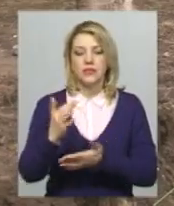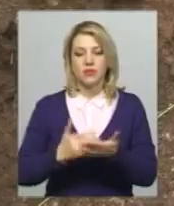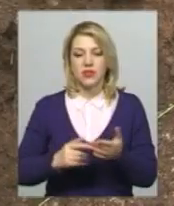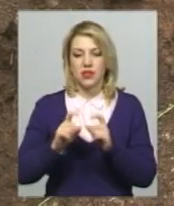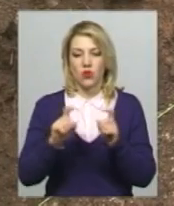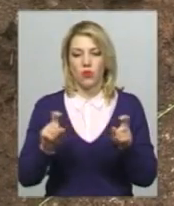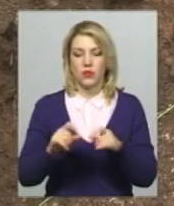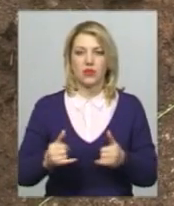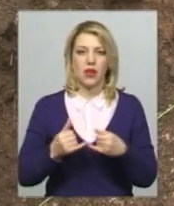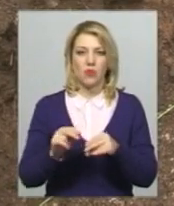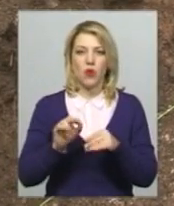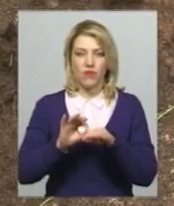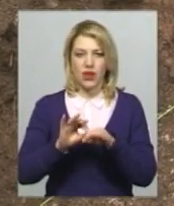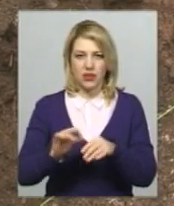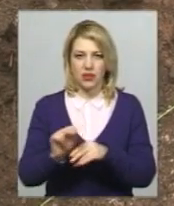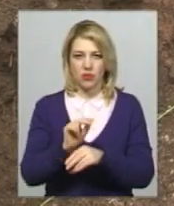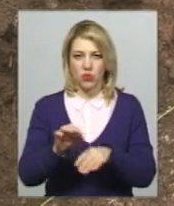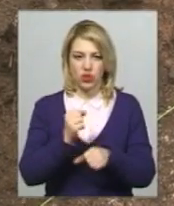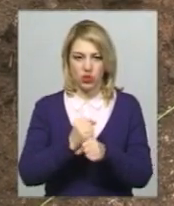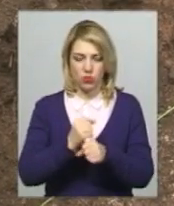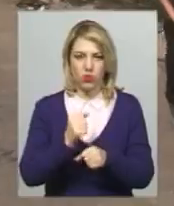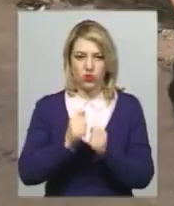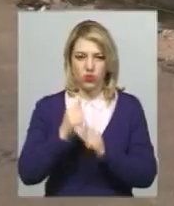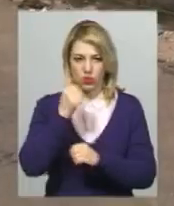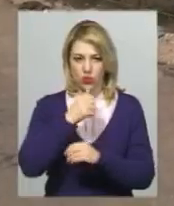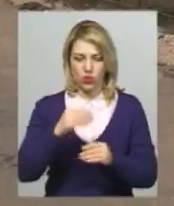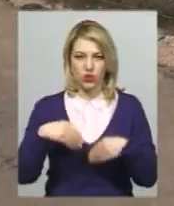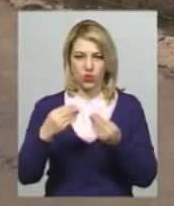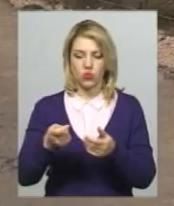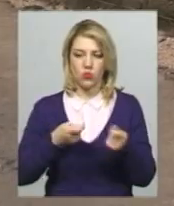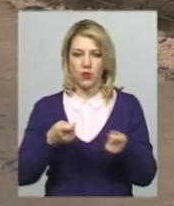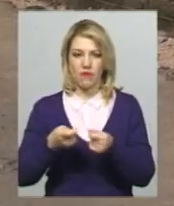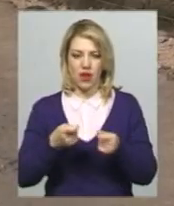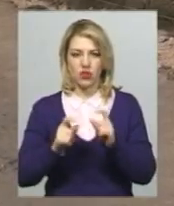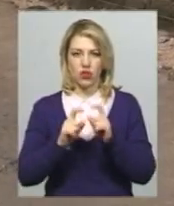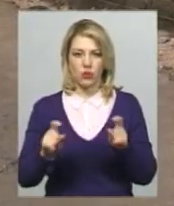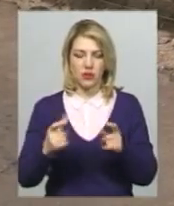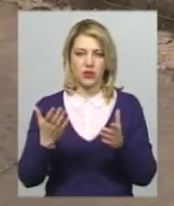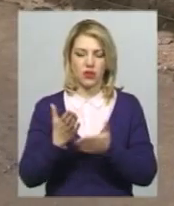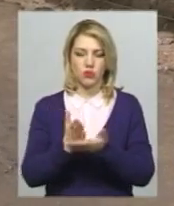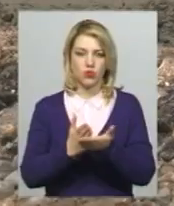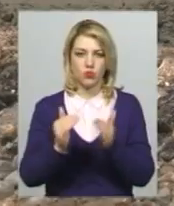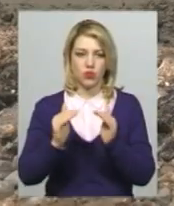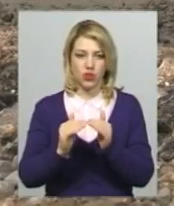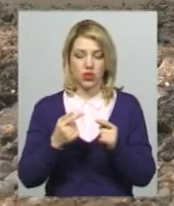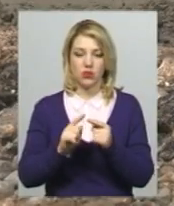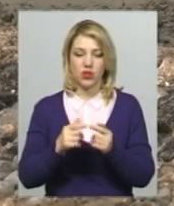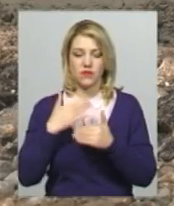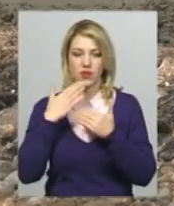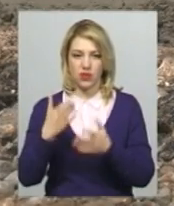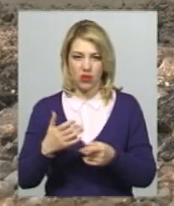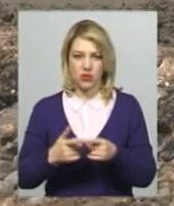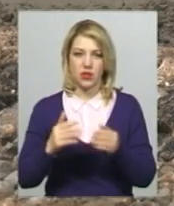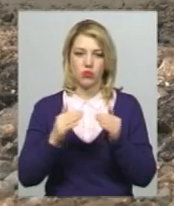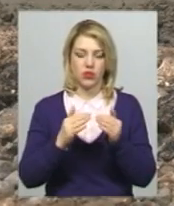робіт щороку подають управляючі компанії, які обслуговують будинки. До них звертаються жителі будинків і їх кількість, за словами Василя Новачка,